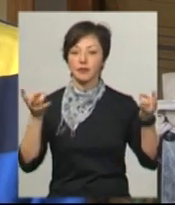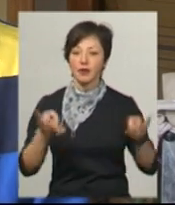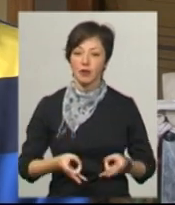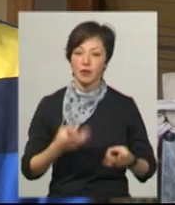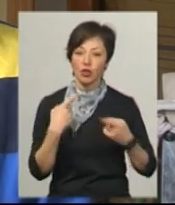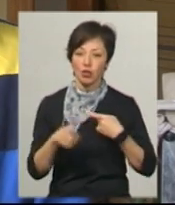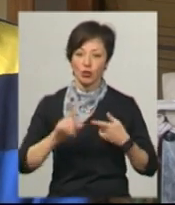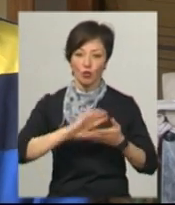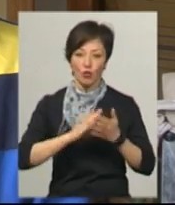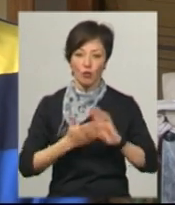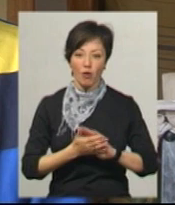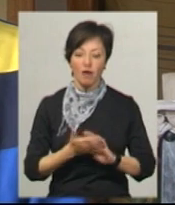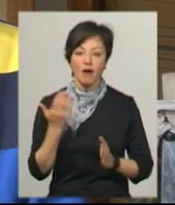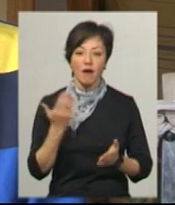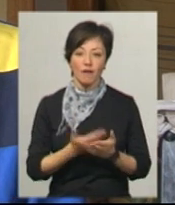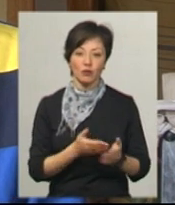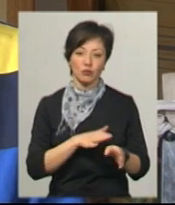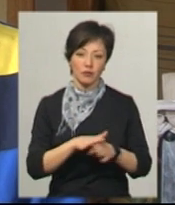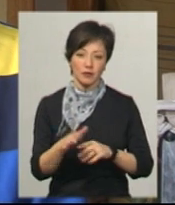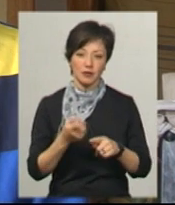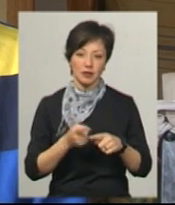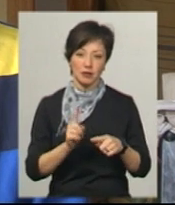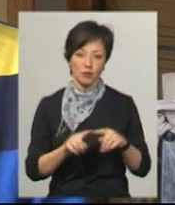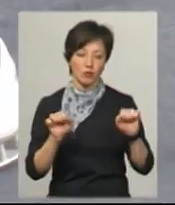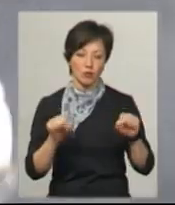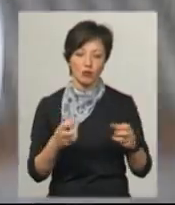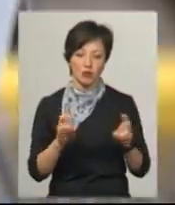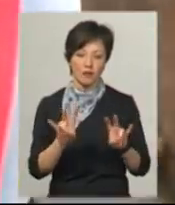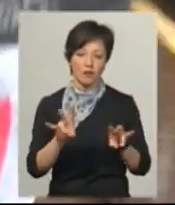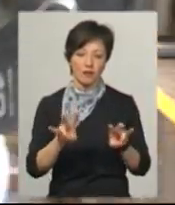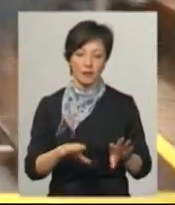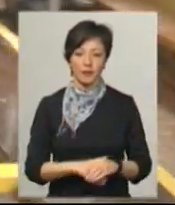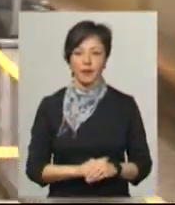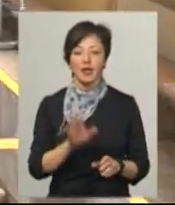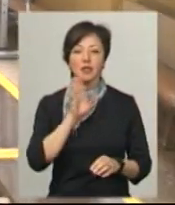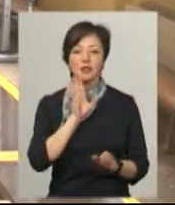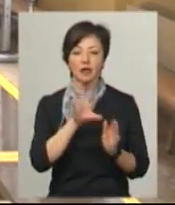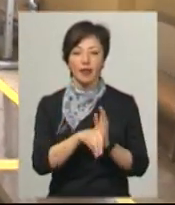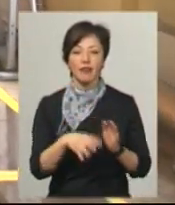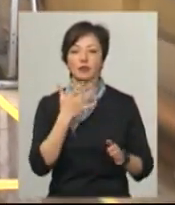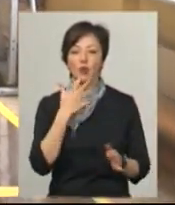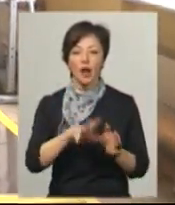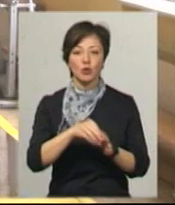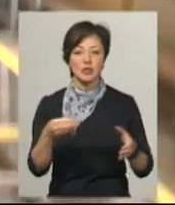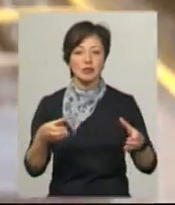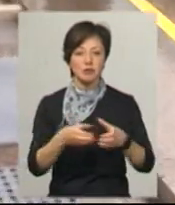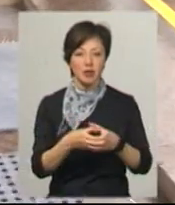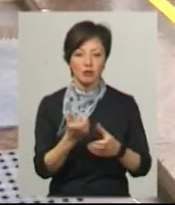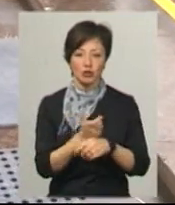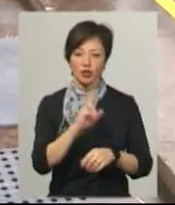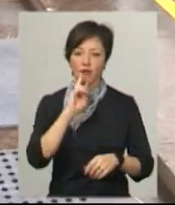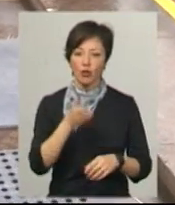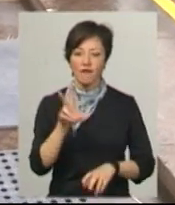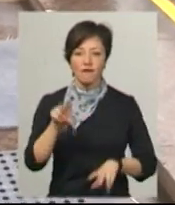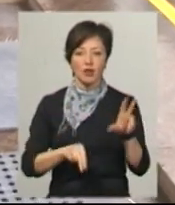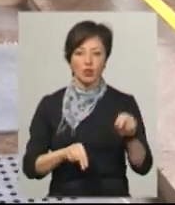інакші умови, а щоб притримати, то все, воно може вже не бути. Ангеліна, яка в національній збірні з важкої атлетики більше двох років, вважає,